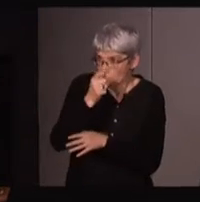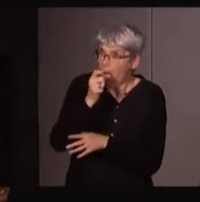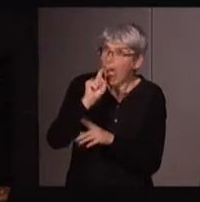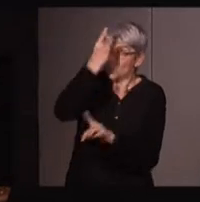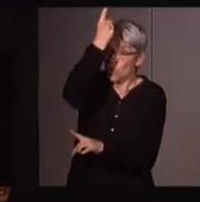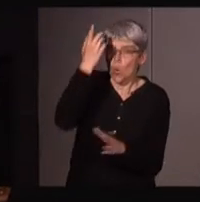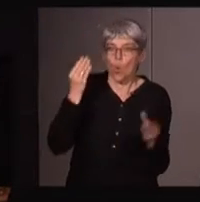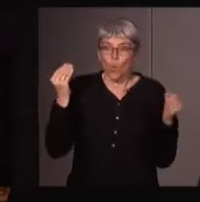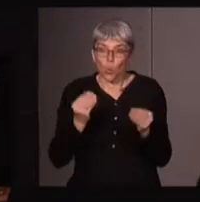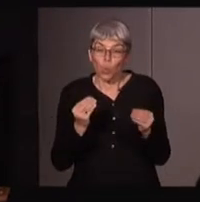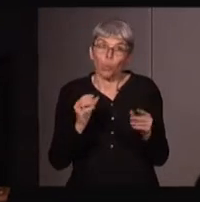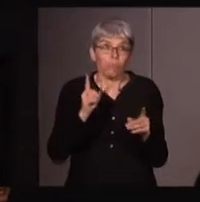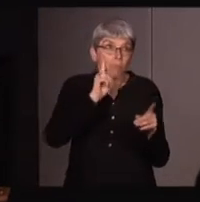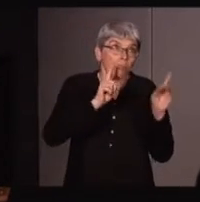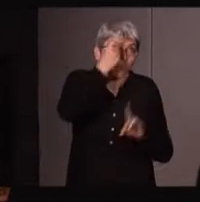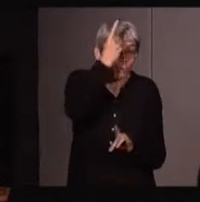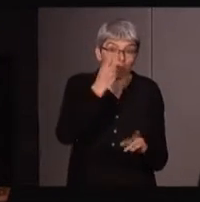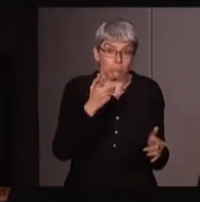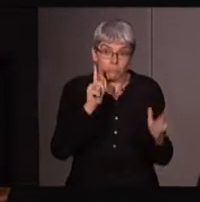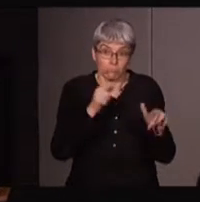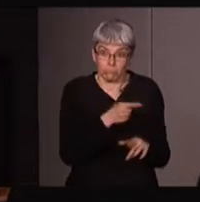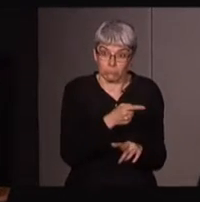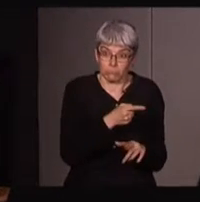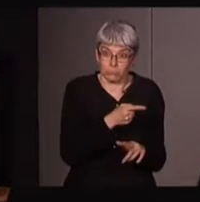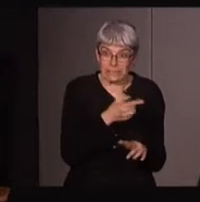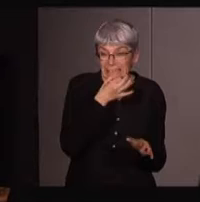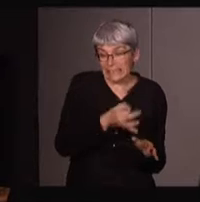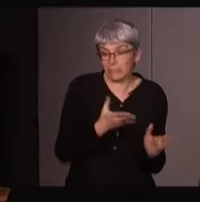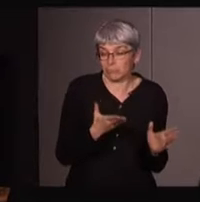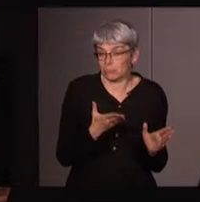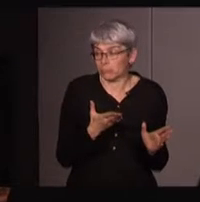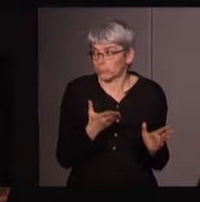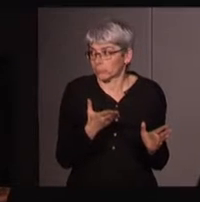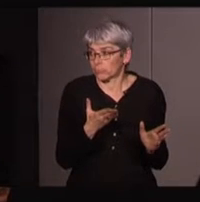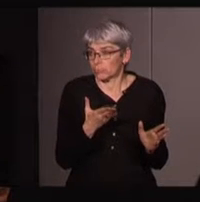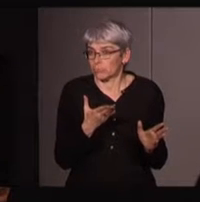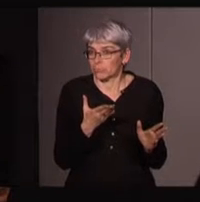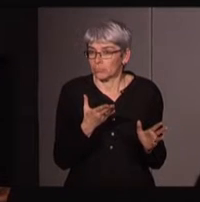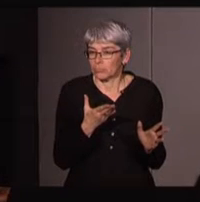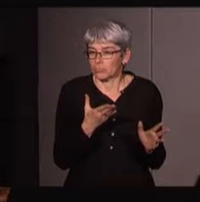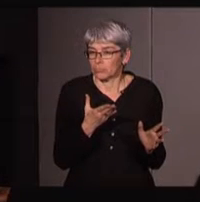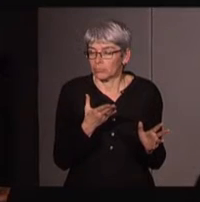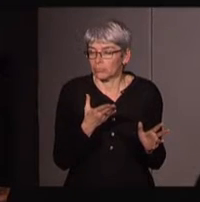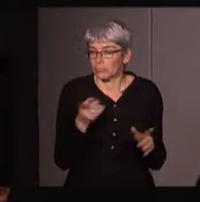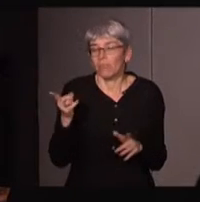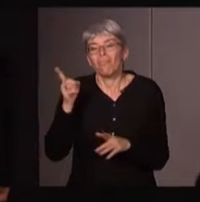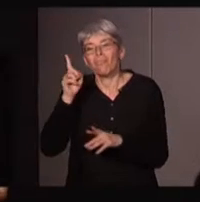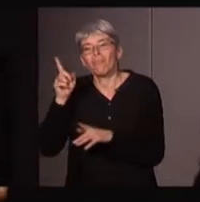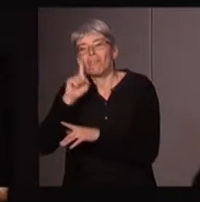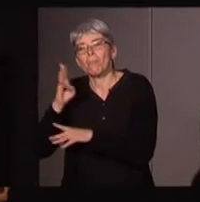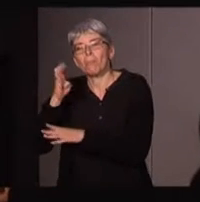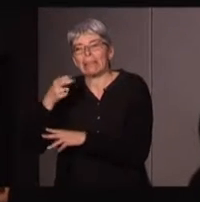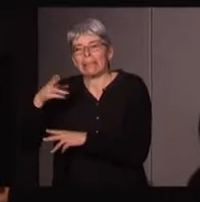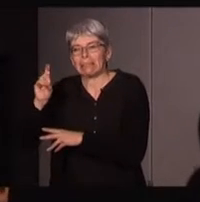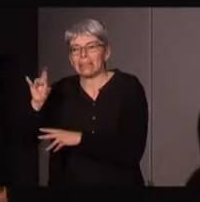dieu ou dieu, mais une déesse, la déesse, et qui se réclame, comme le soulignait tout à l'heure Bénédicte, d